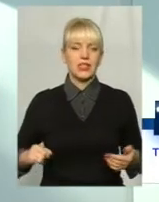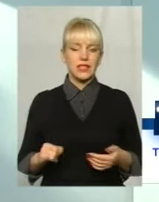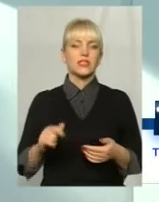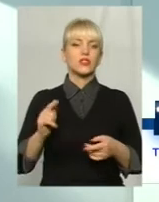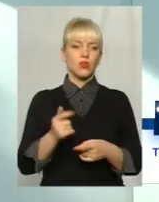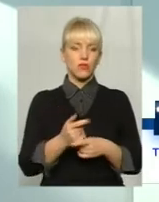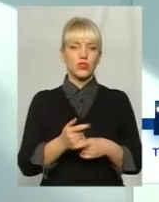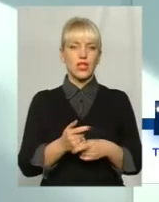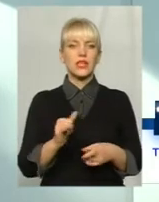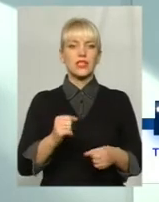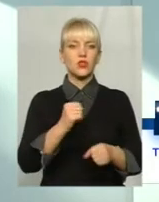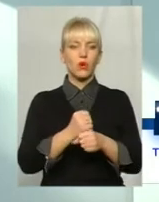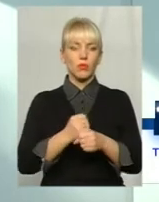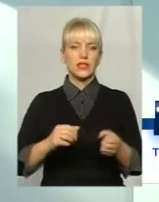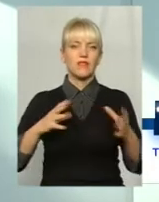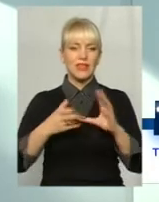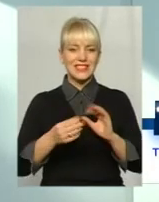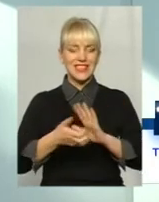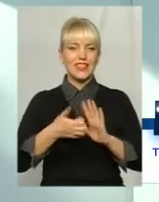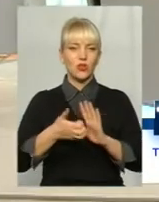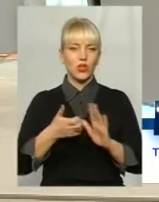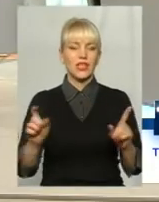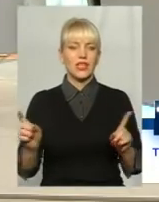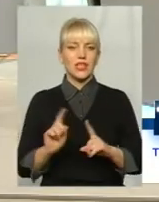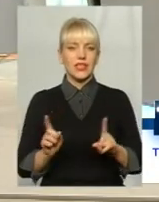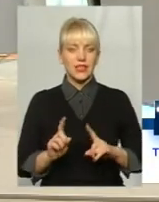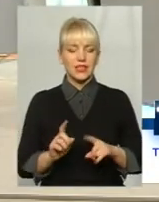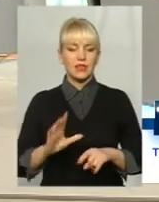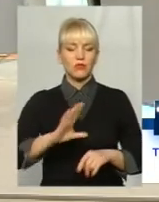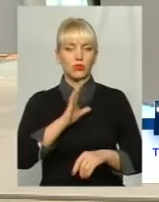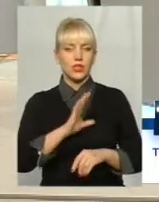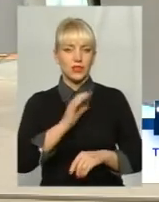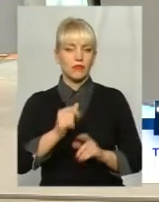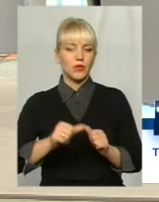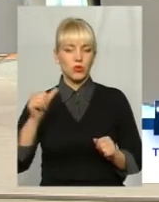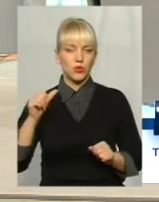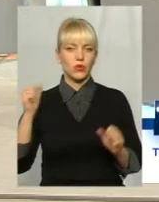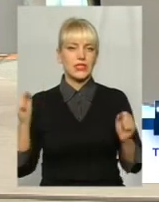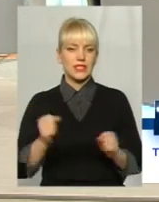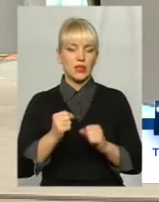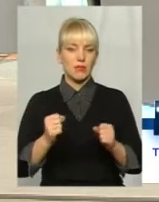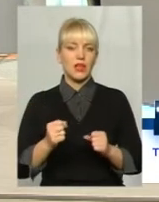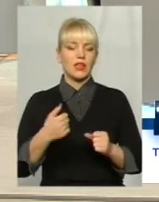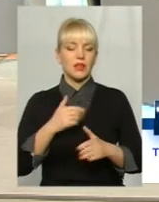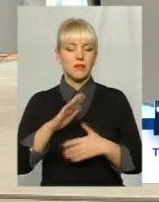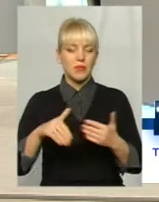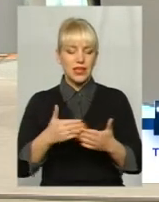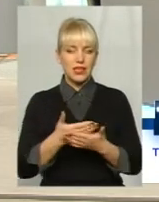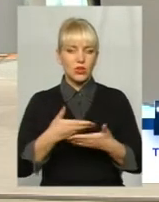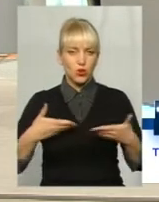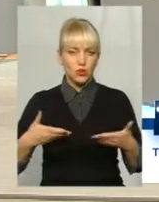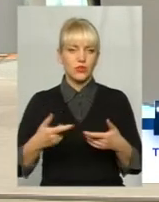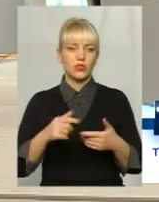таки, зробити висновки і недоліки, які були минулої зими. І ми досить успішно